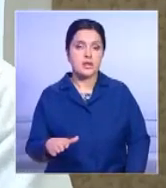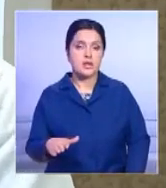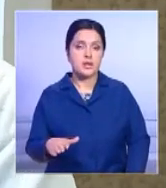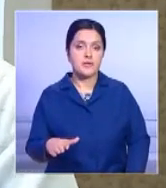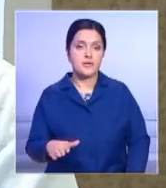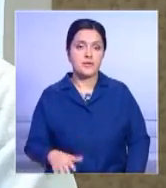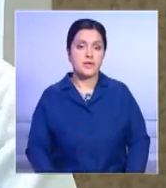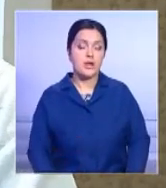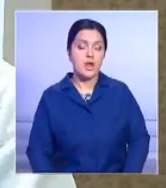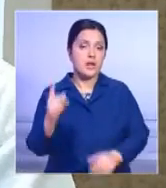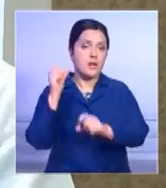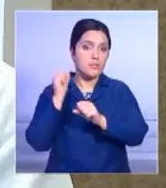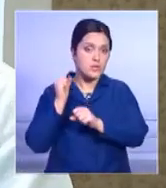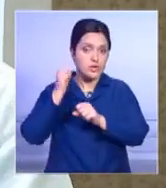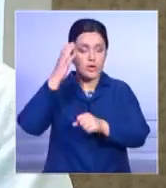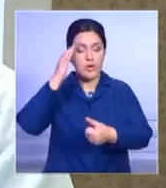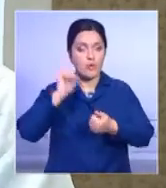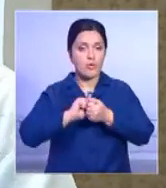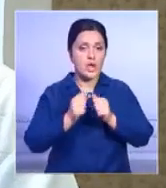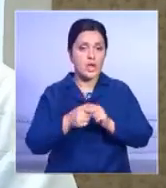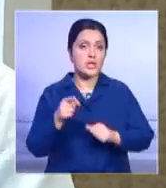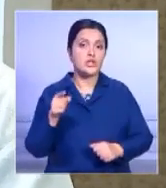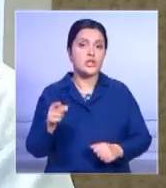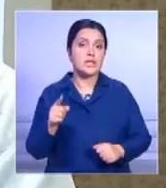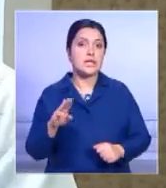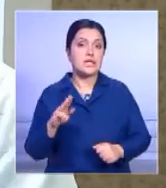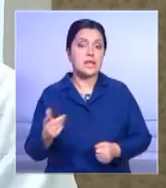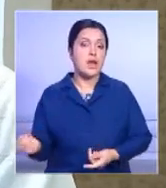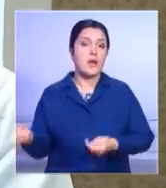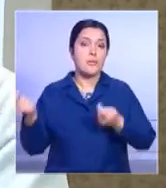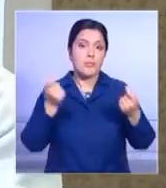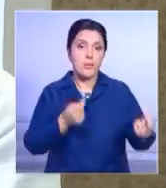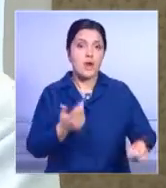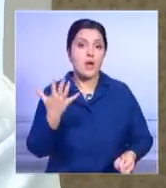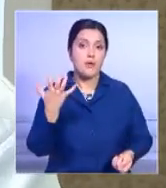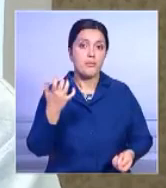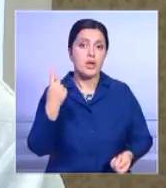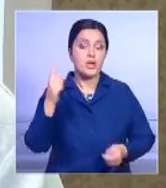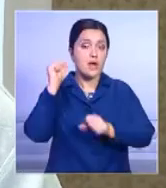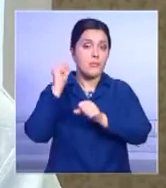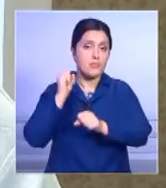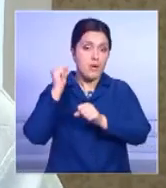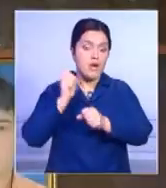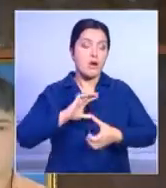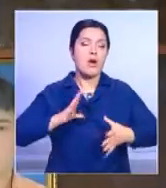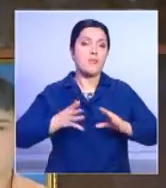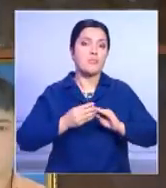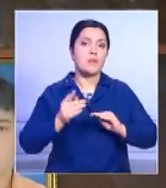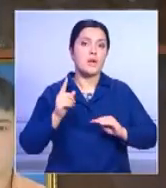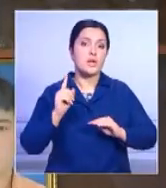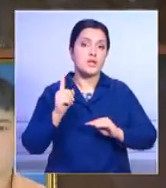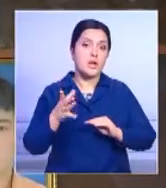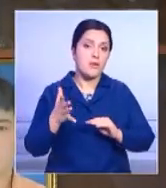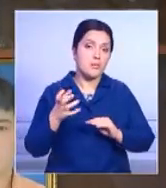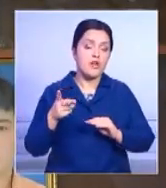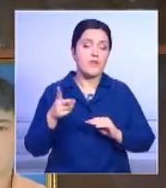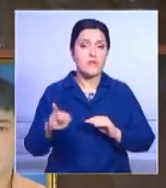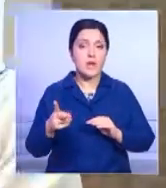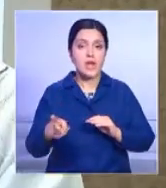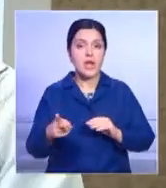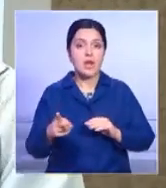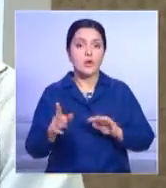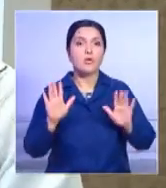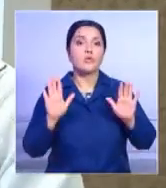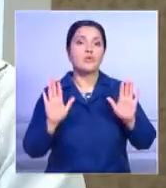мешок уголь тысячи тенге, перевезти его 500, один мешок угол выходит тебе на полтора тысяч. Толка